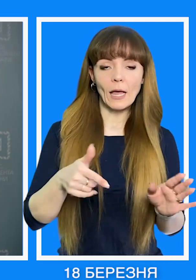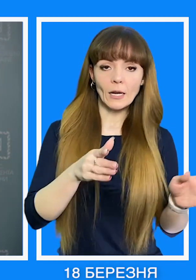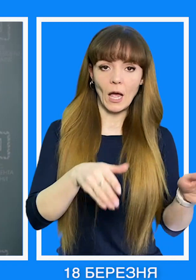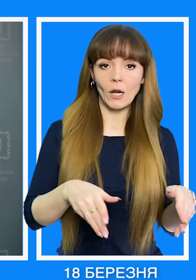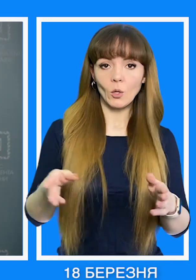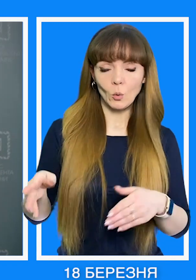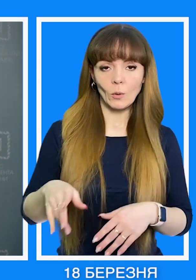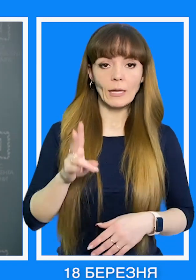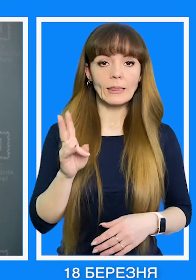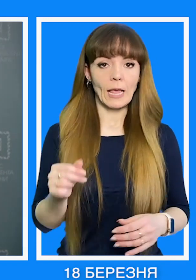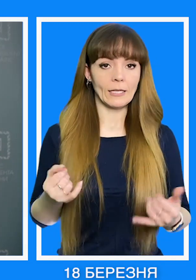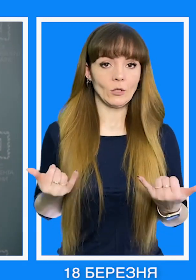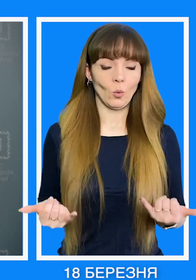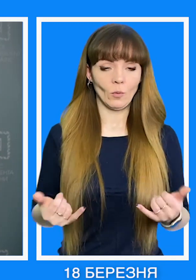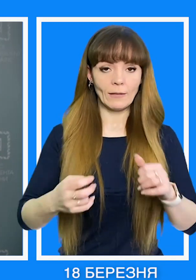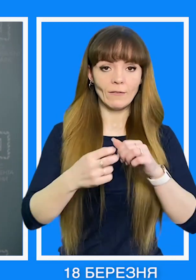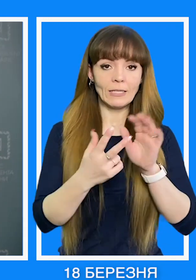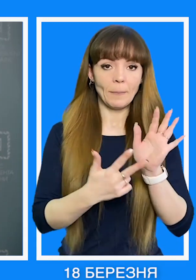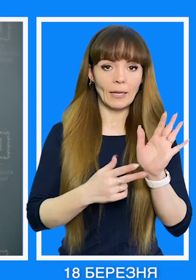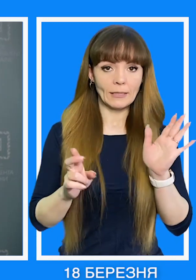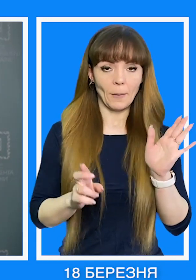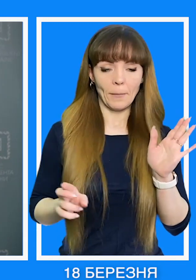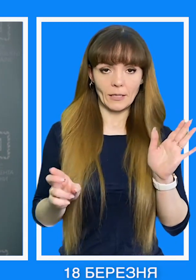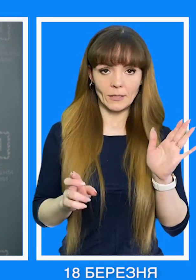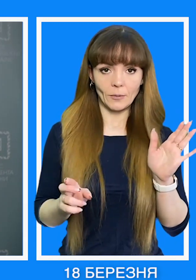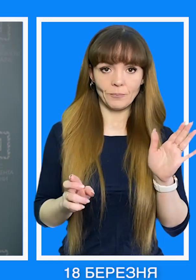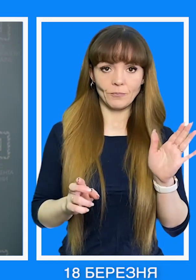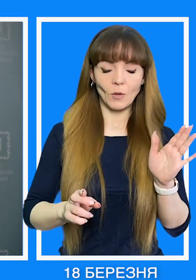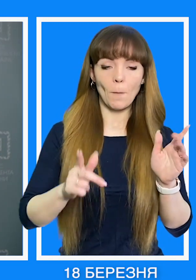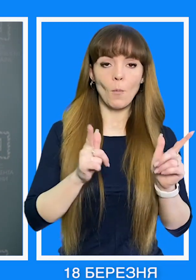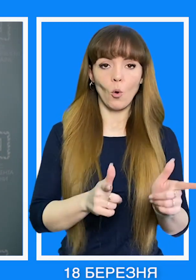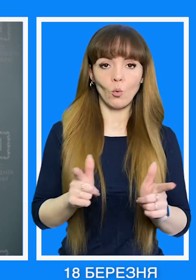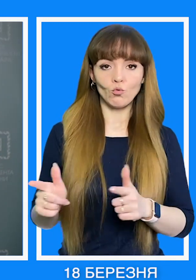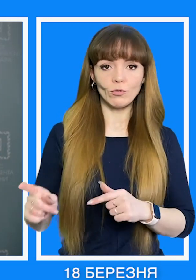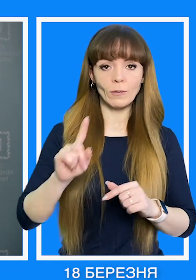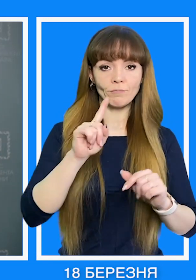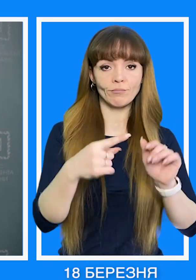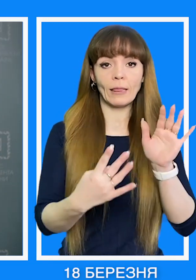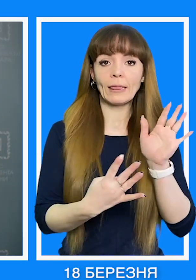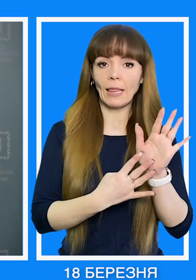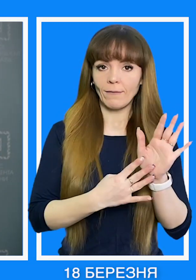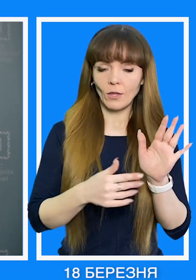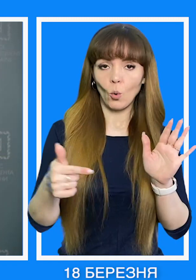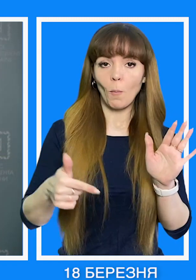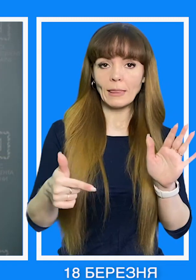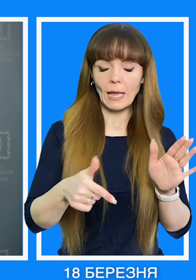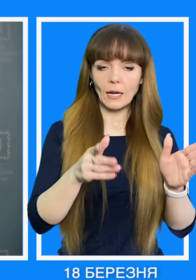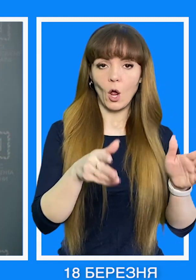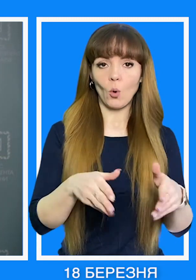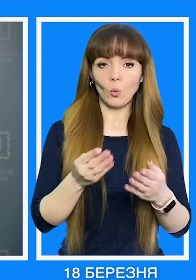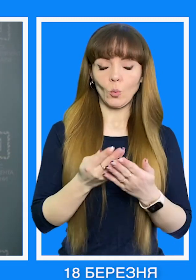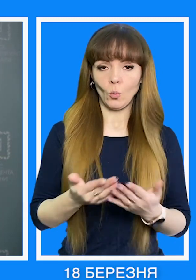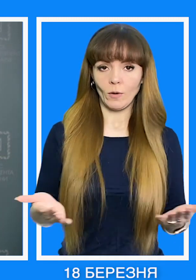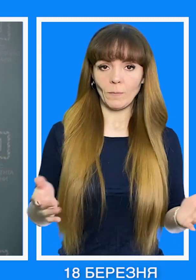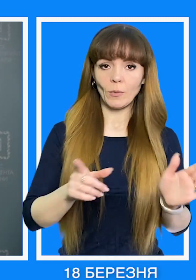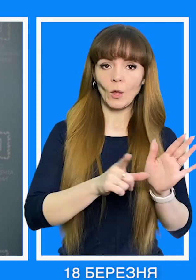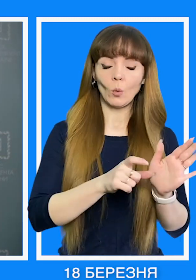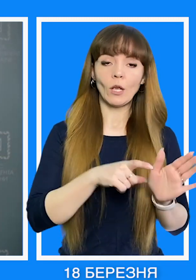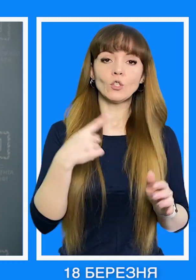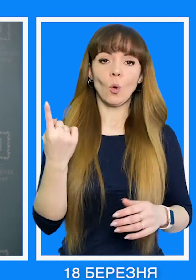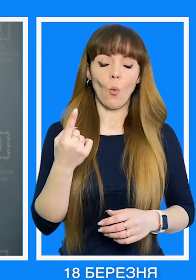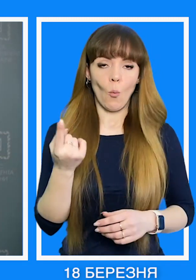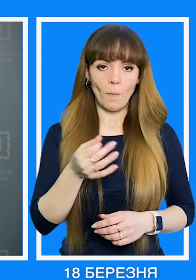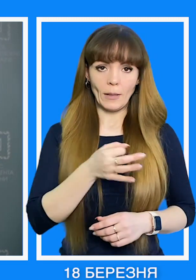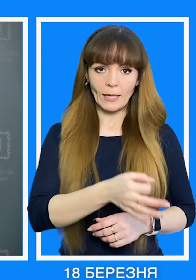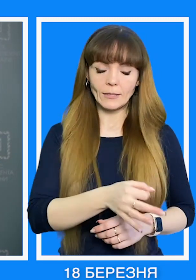плани гуманітарних коридорів на сьогодні, 18 березня. Погоджено 9 гуманітарних коридорів.